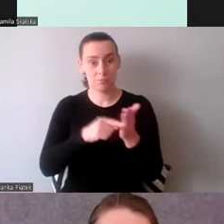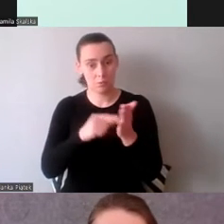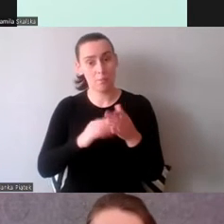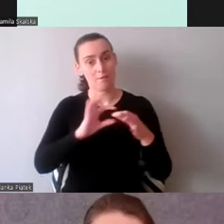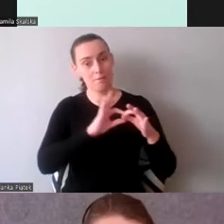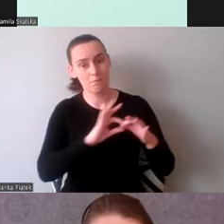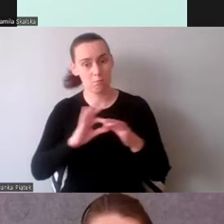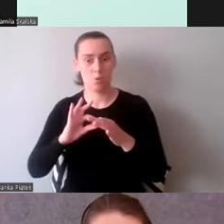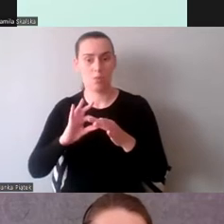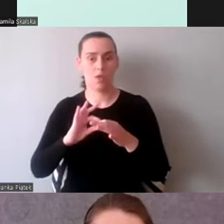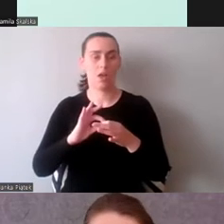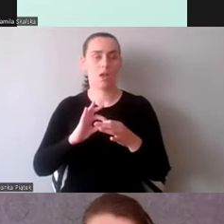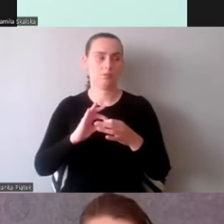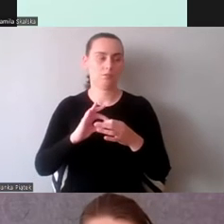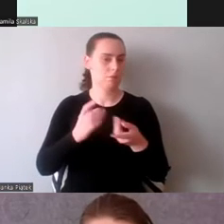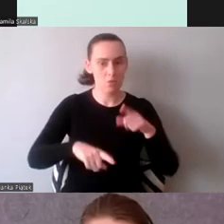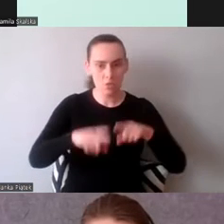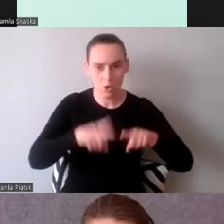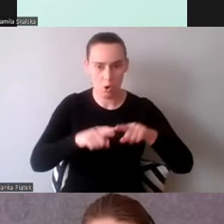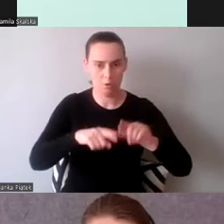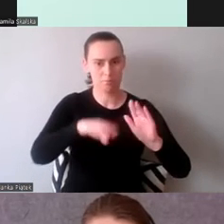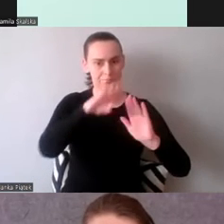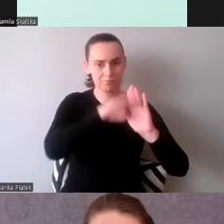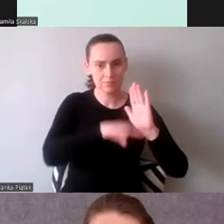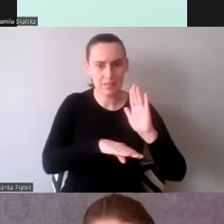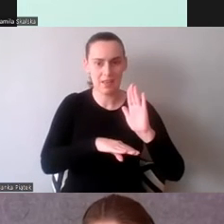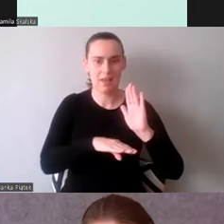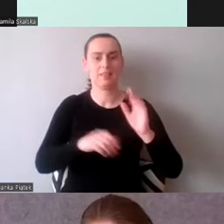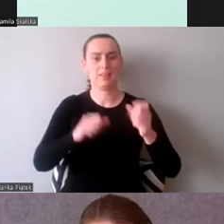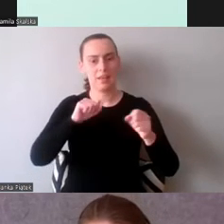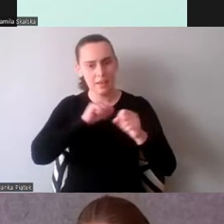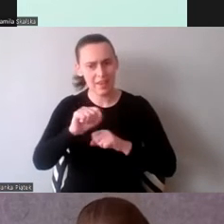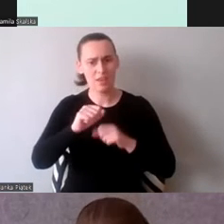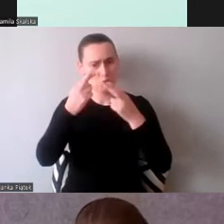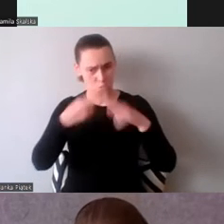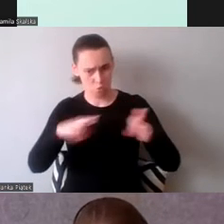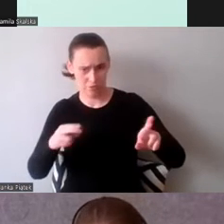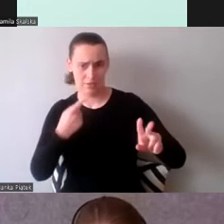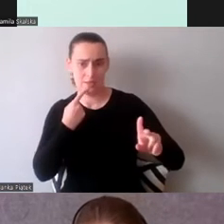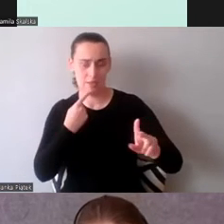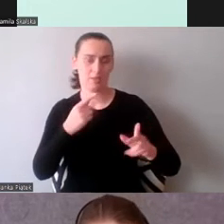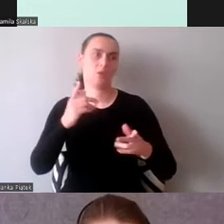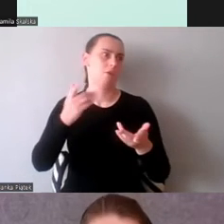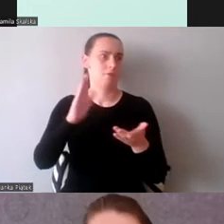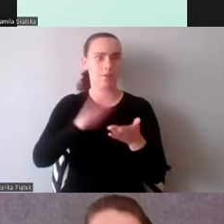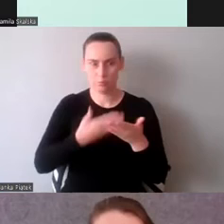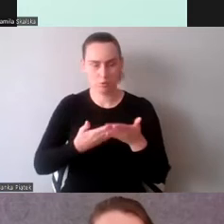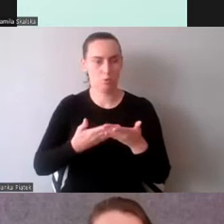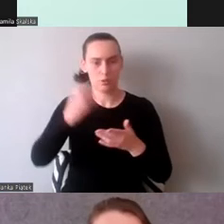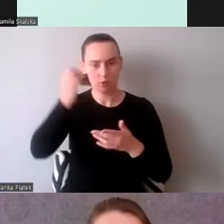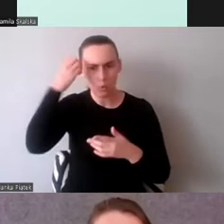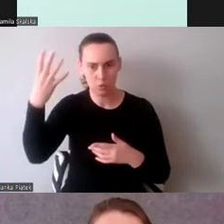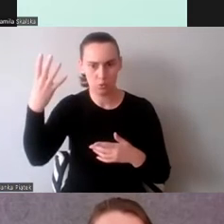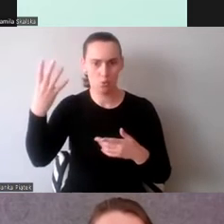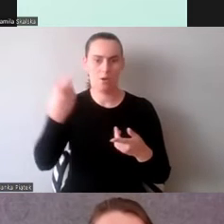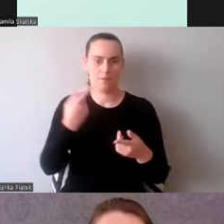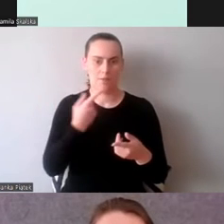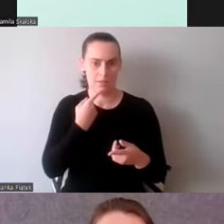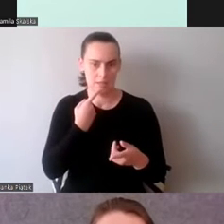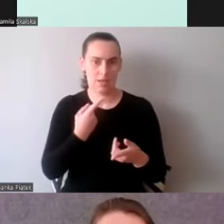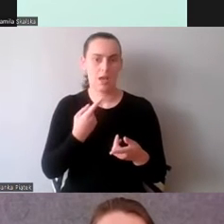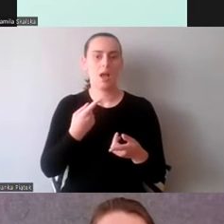normach i pojawiają się pewne różnice, na przykład różnice językowe, kulturowe, czy związane z płcią.